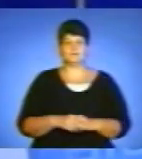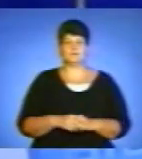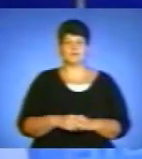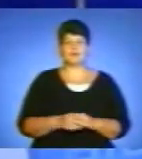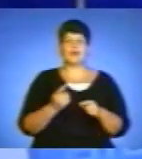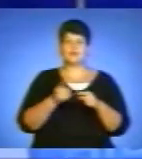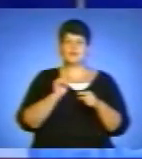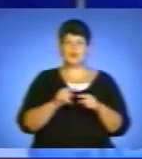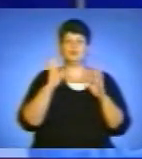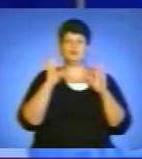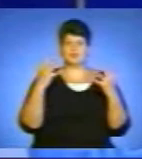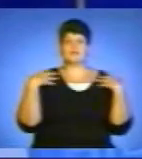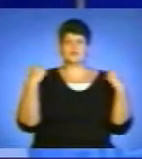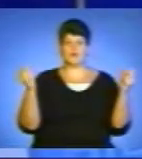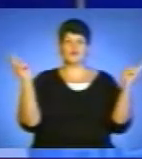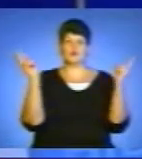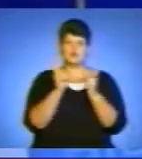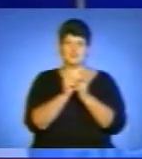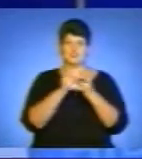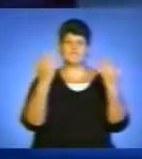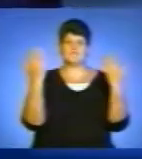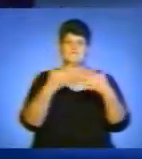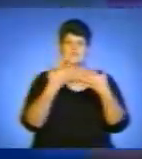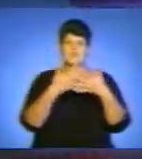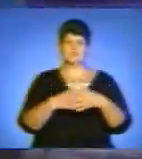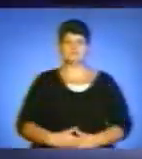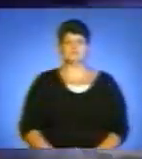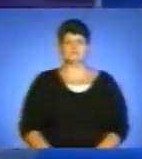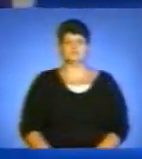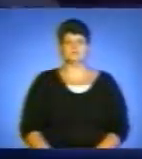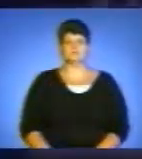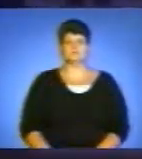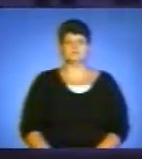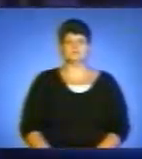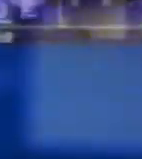На цьому будьте здорові, до зустрічі в ефірі. Дякую